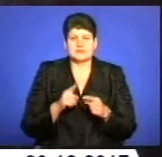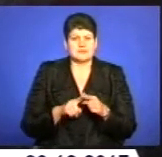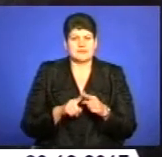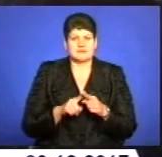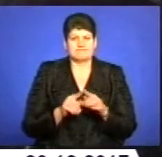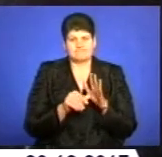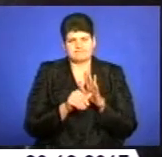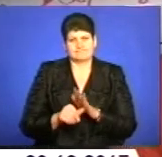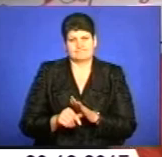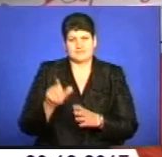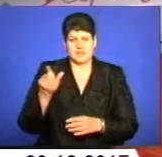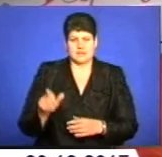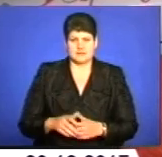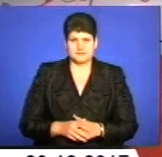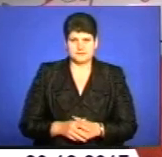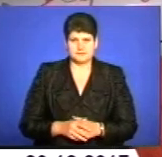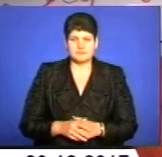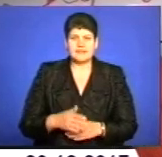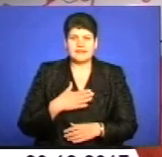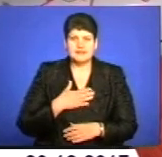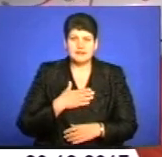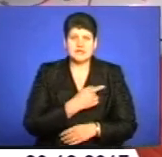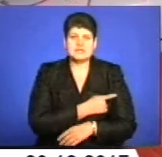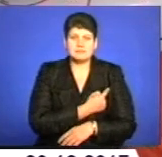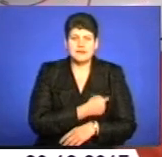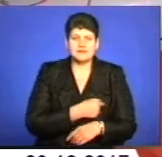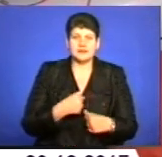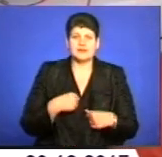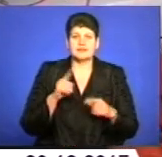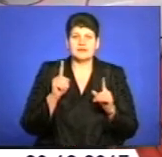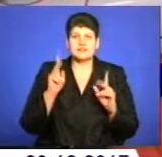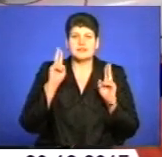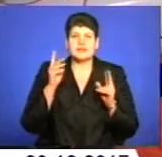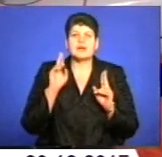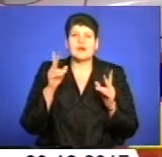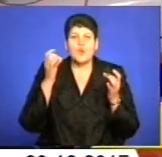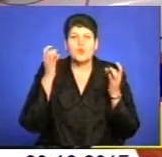кажуть страйкарі. На нас медики взагалі, я навіть не знаю, як то культурно сказати,